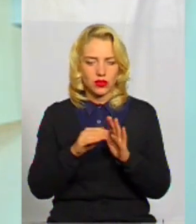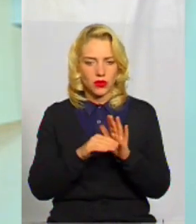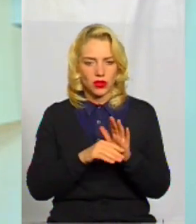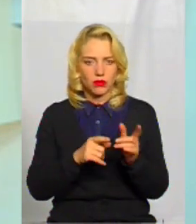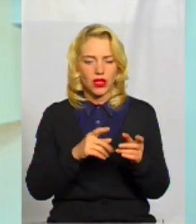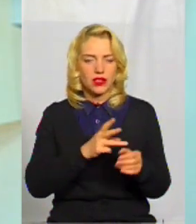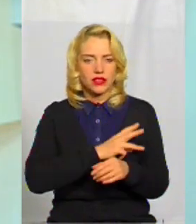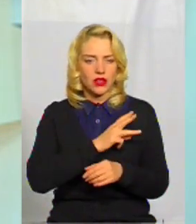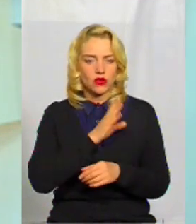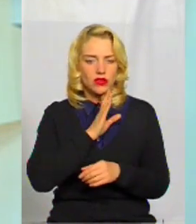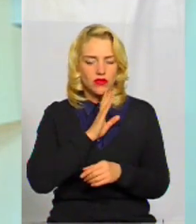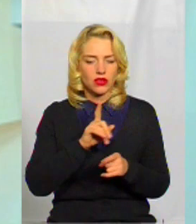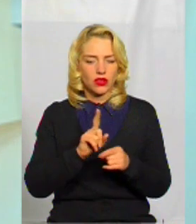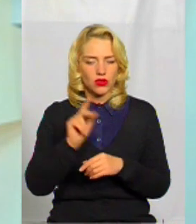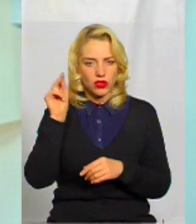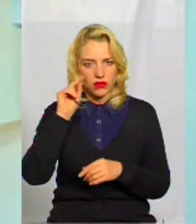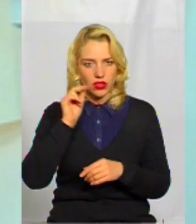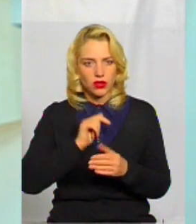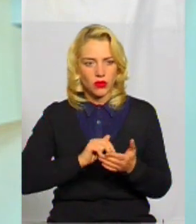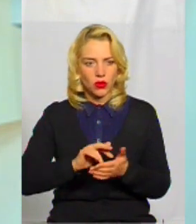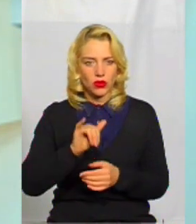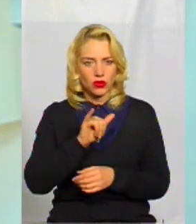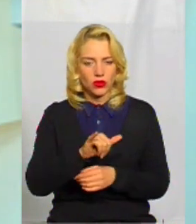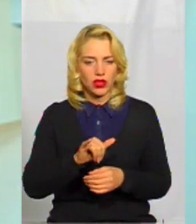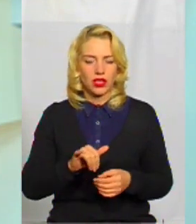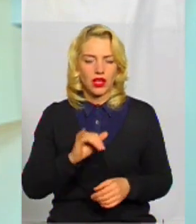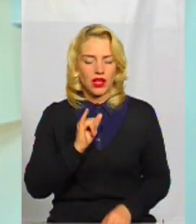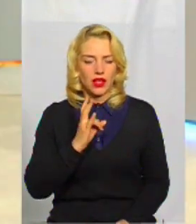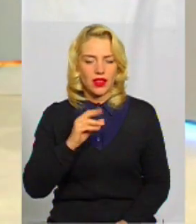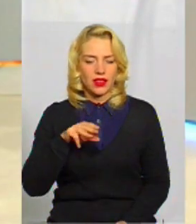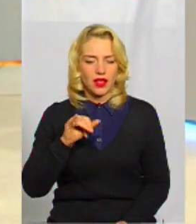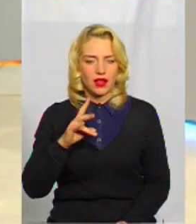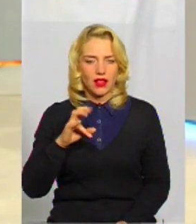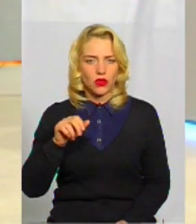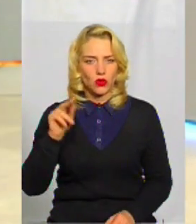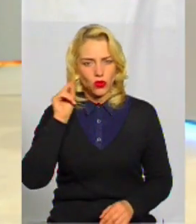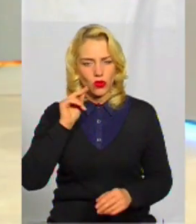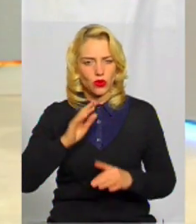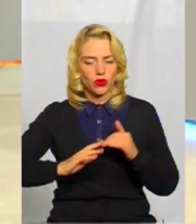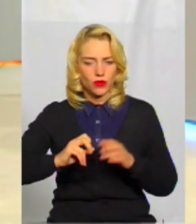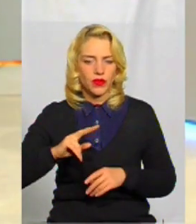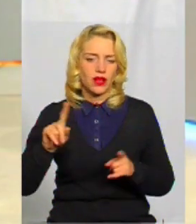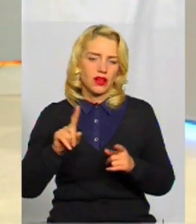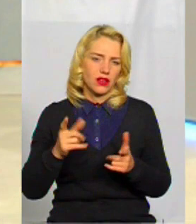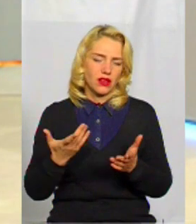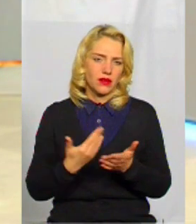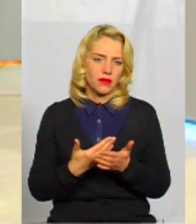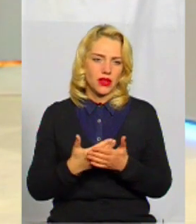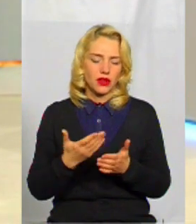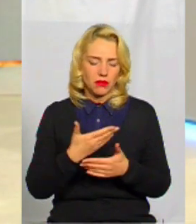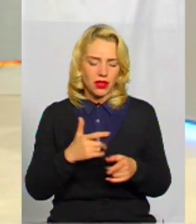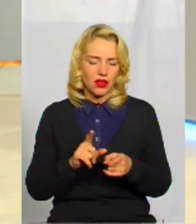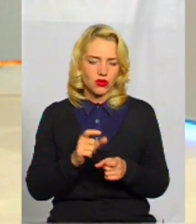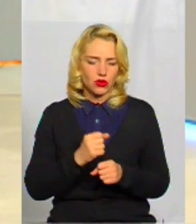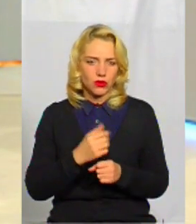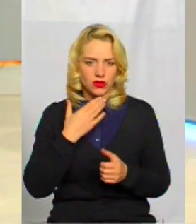заохочують дівчаток теж навчатися, проходити в них інтернетуру якусь. Ми ще зі свого боку теж